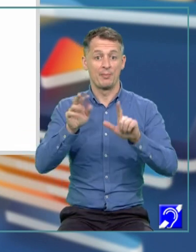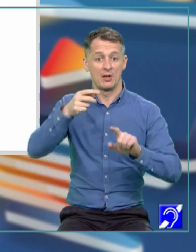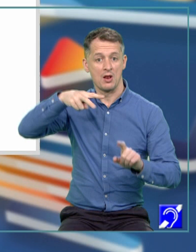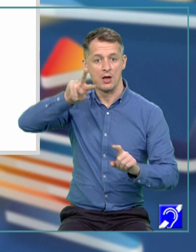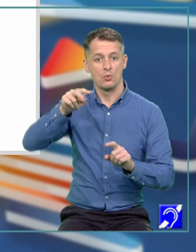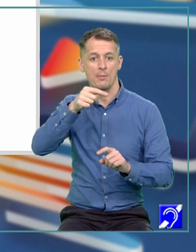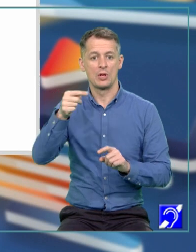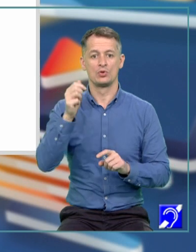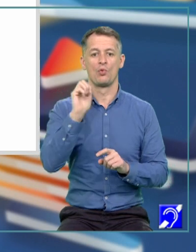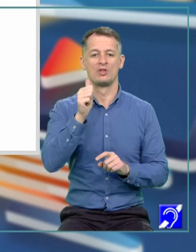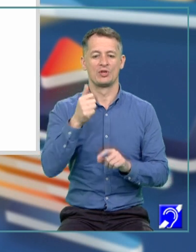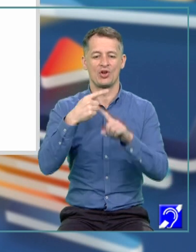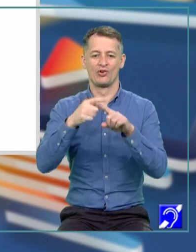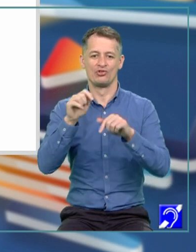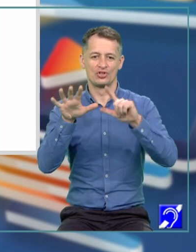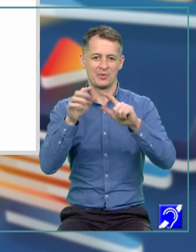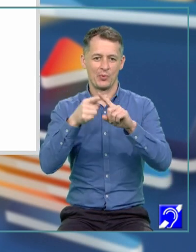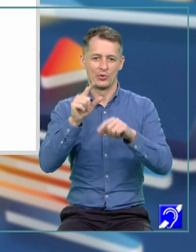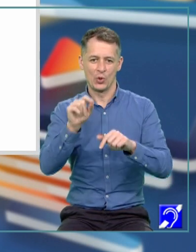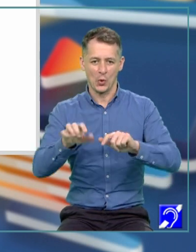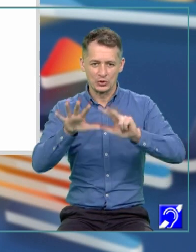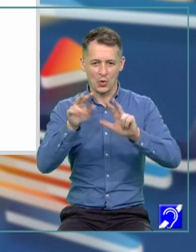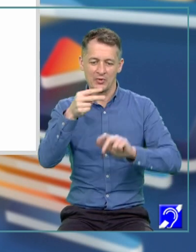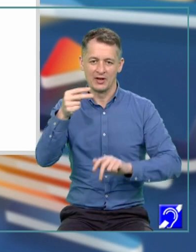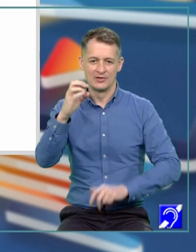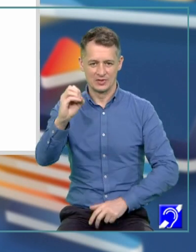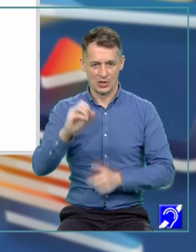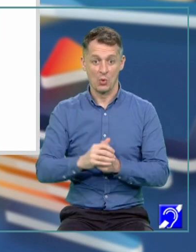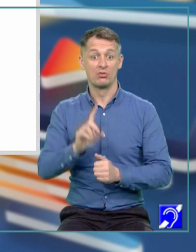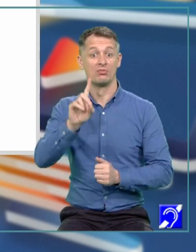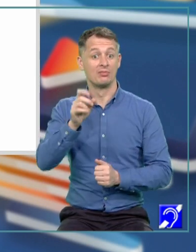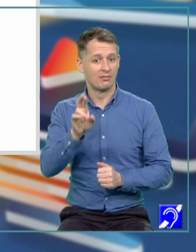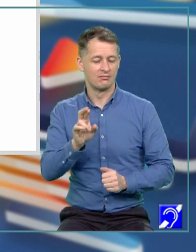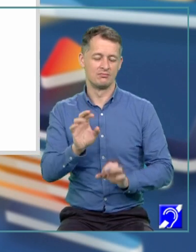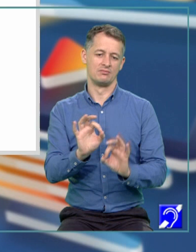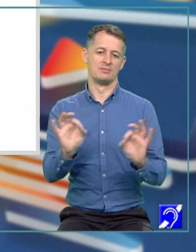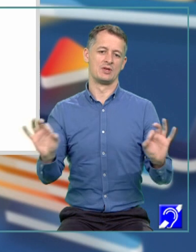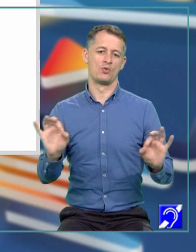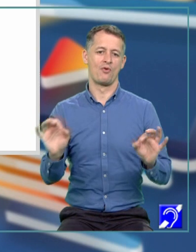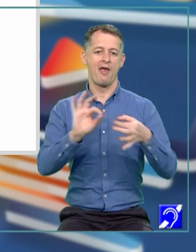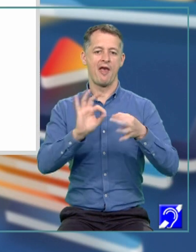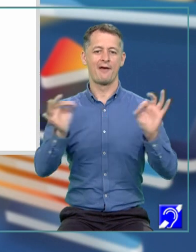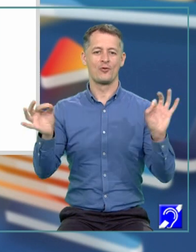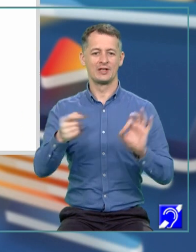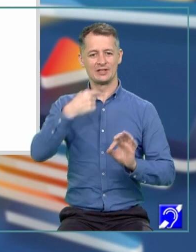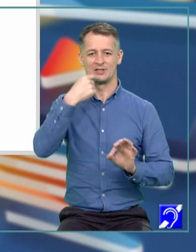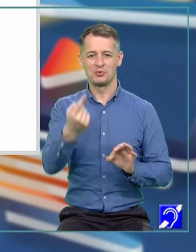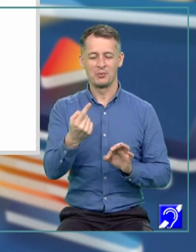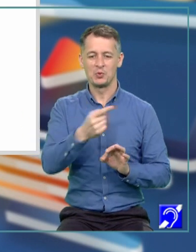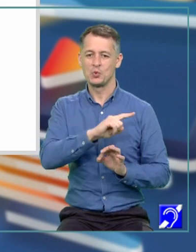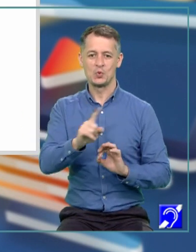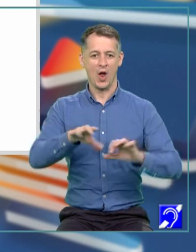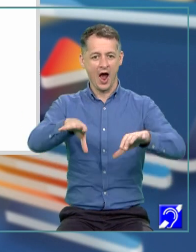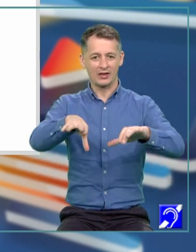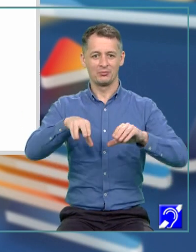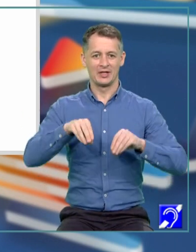doua minus 11 ori 7 plus 28 este egal cu 0. Dar, sigur, ecuația spunem că nu admite